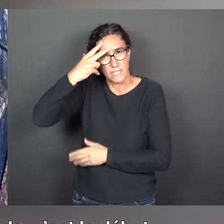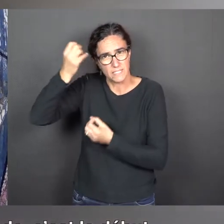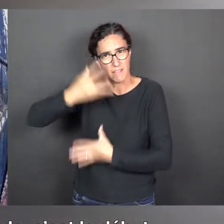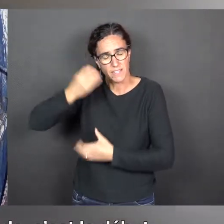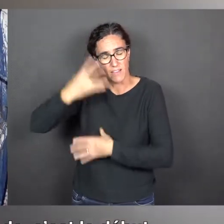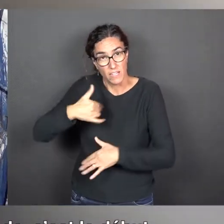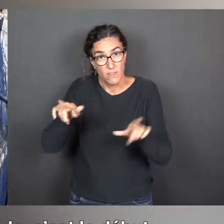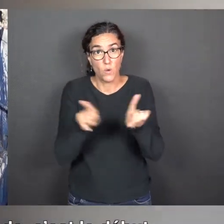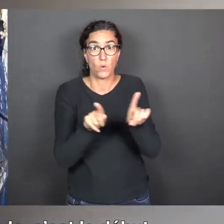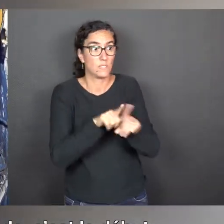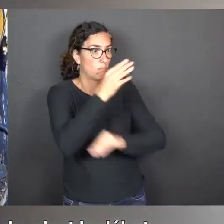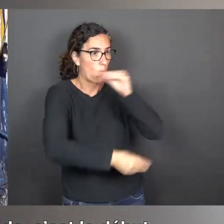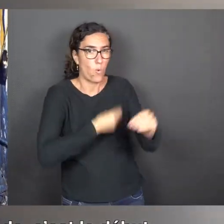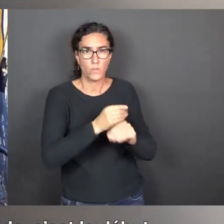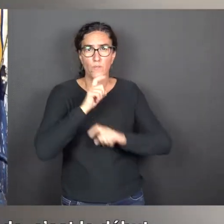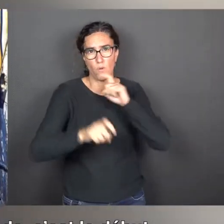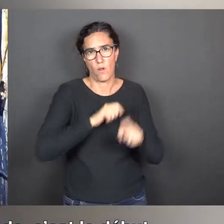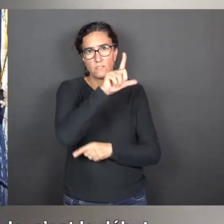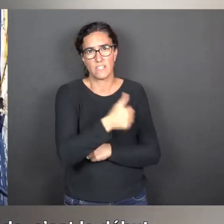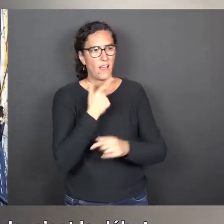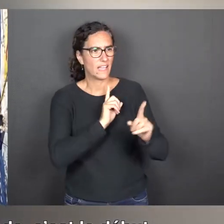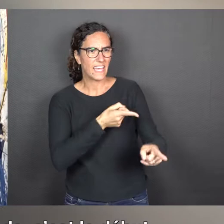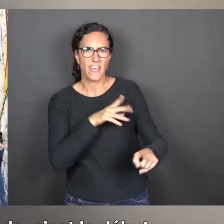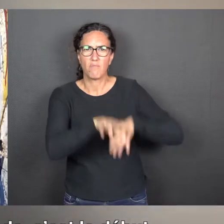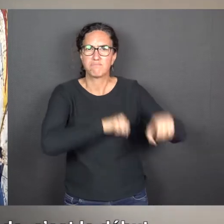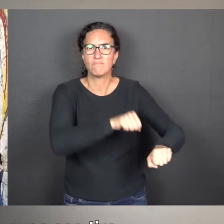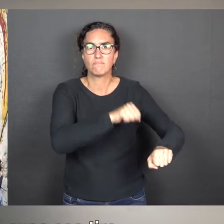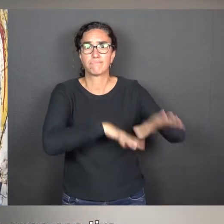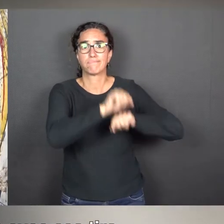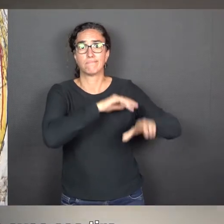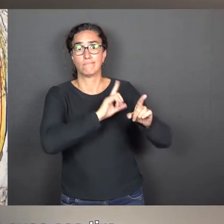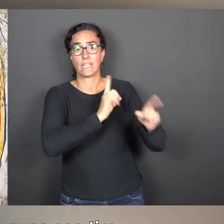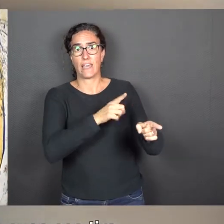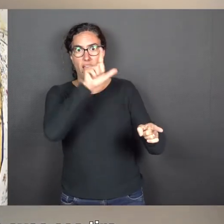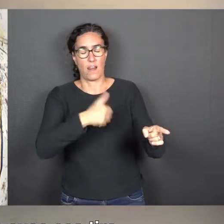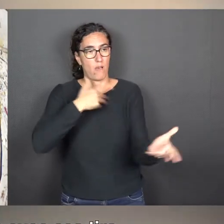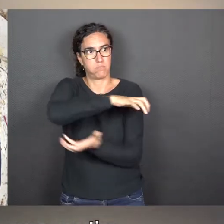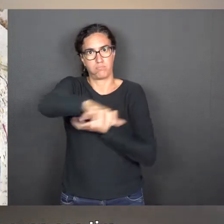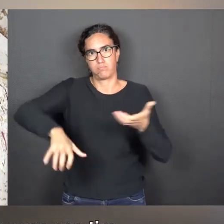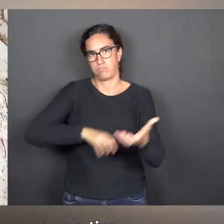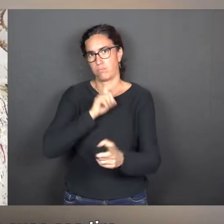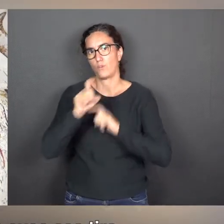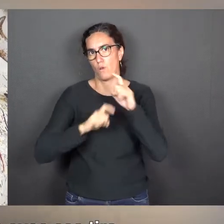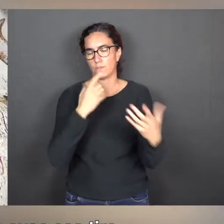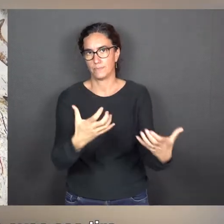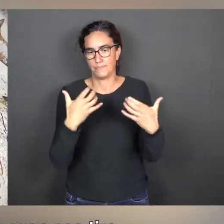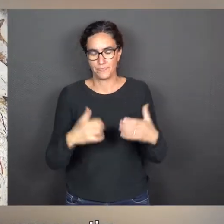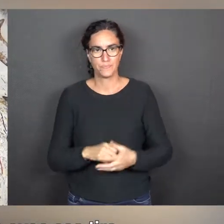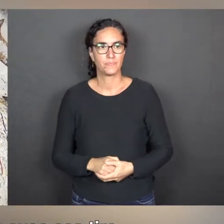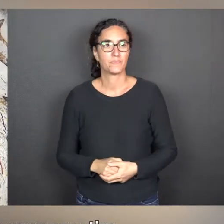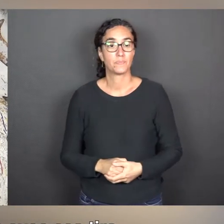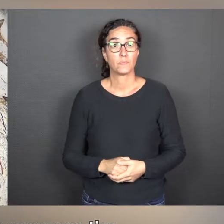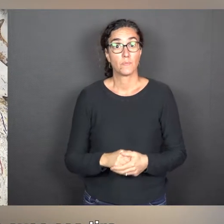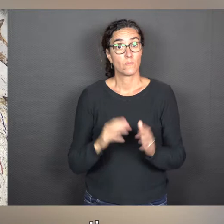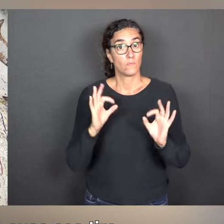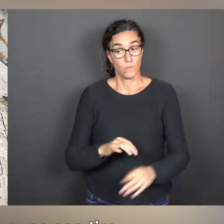une certaine violence du monde. C'est le début des guerres de décolonisation et le monde est à nouveau agité. Alors, avec ces